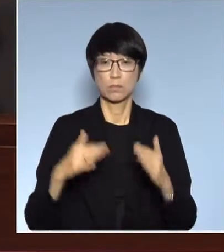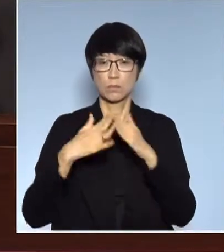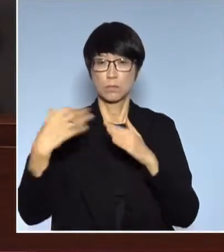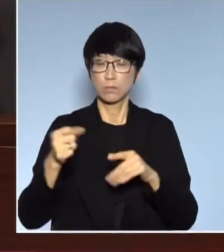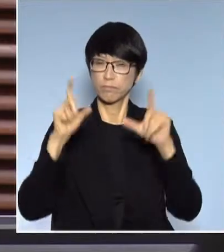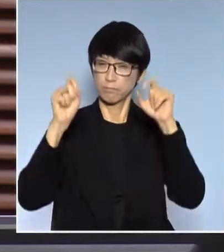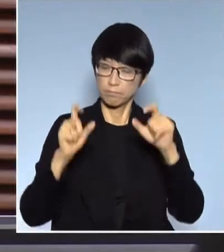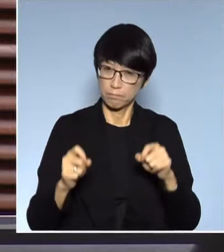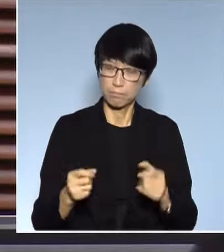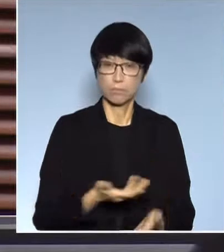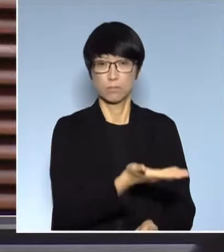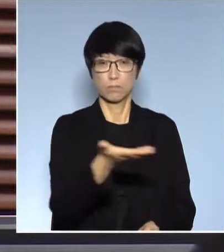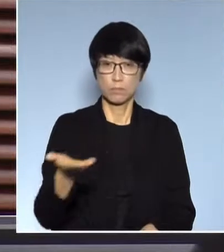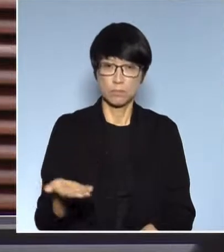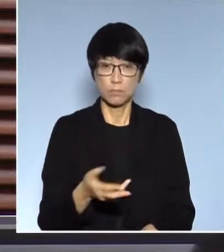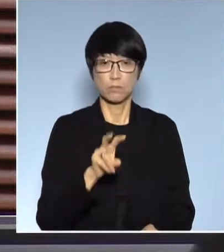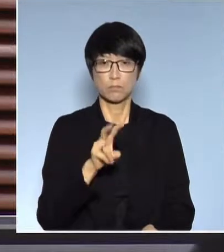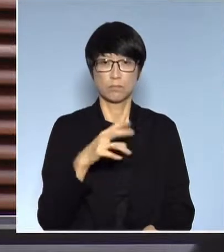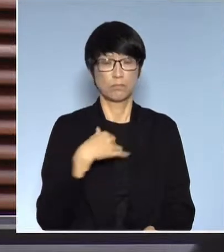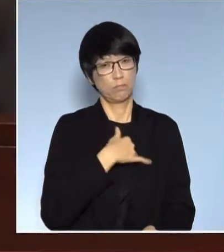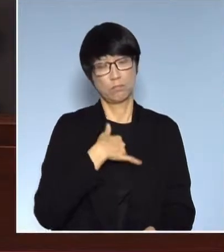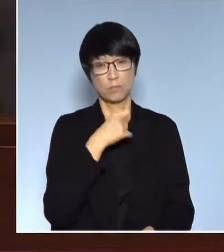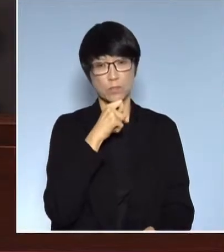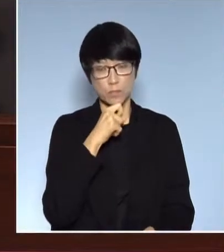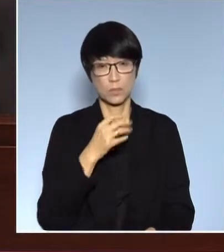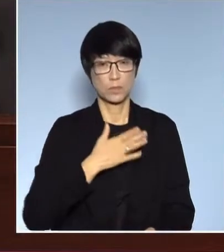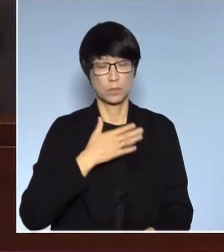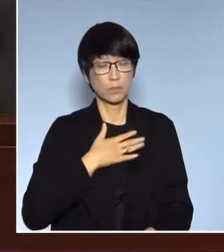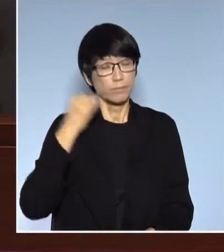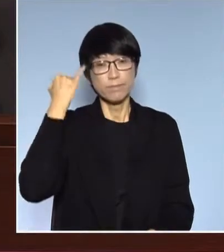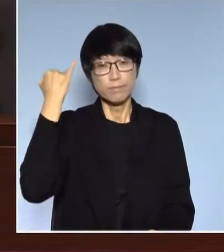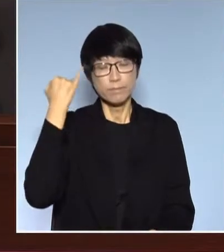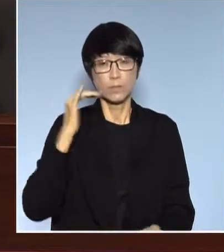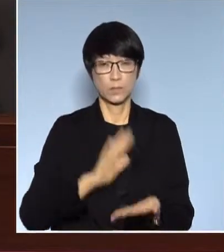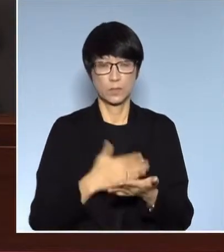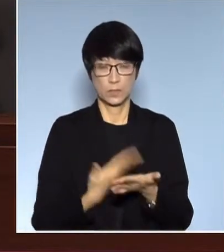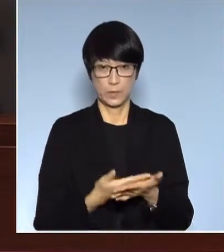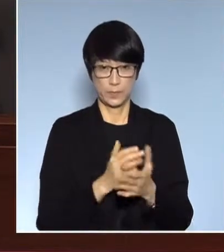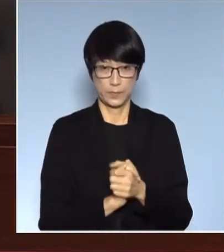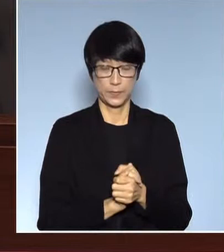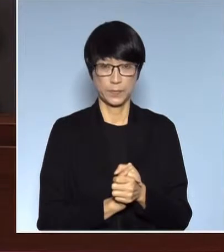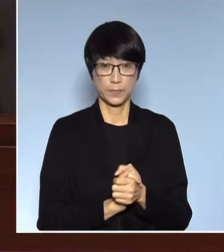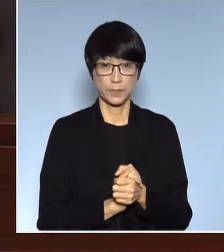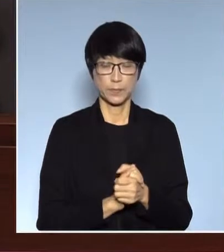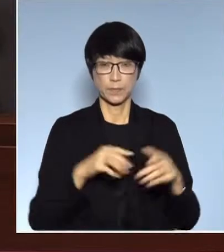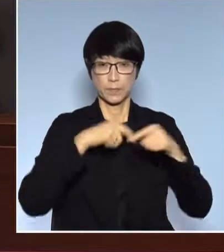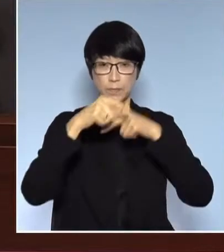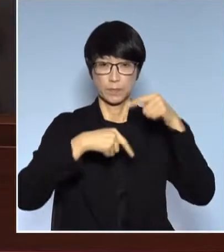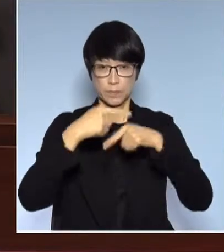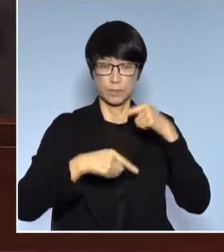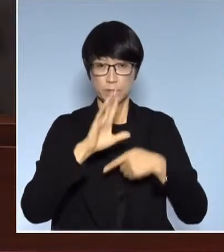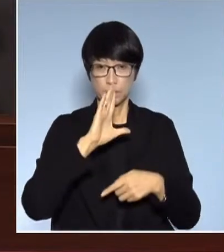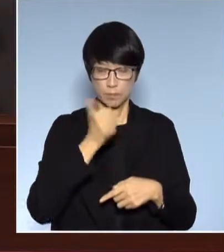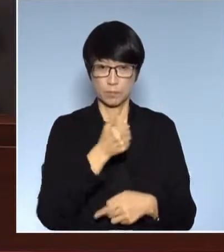因為大家也會有一個看法其實有疑問擔不擔心我不敢說我不知道不過我就覺得作為一個理性討論是不是我